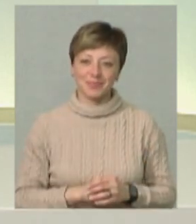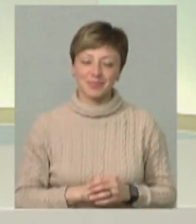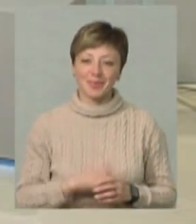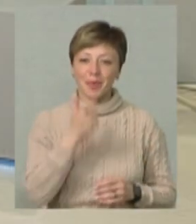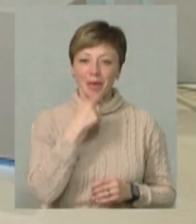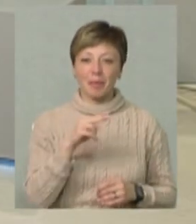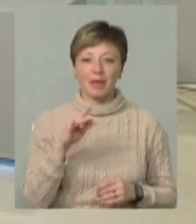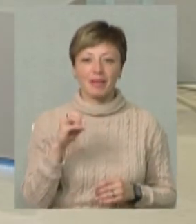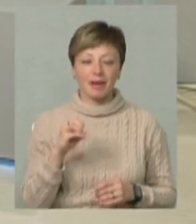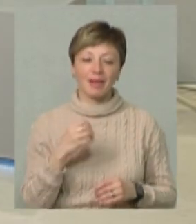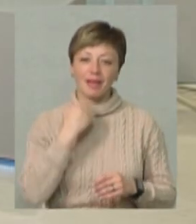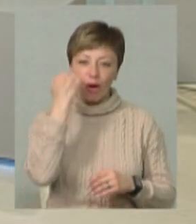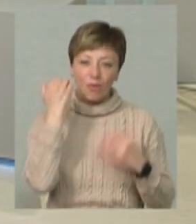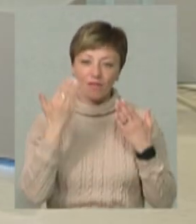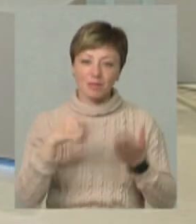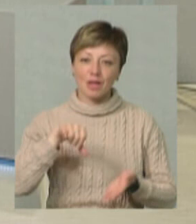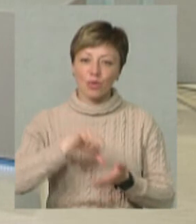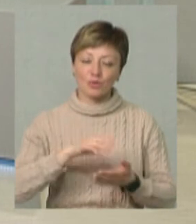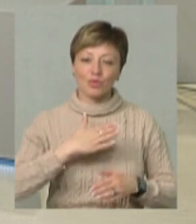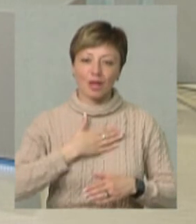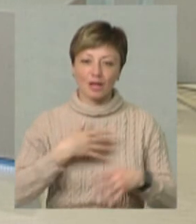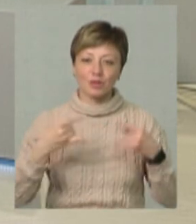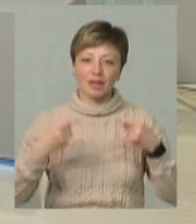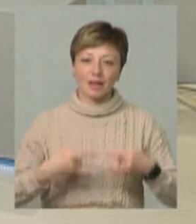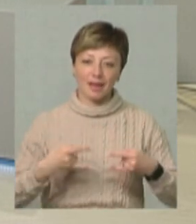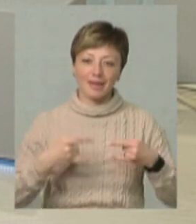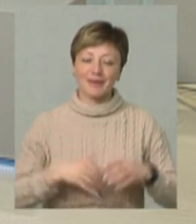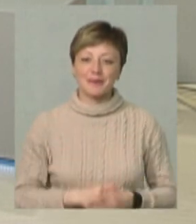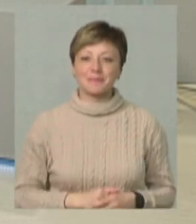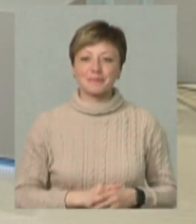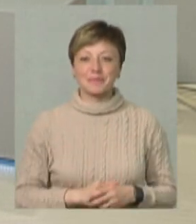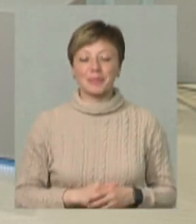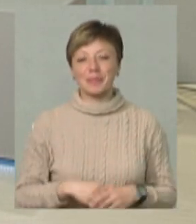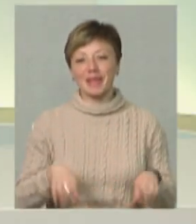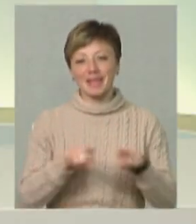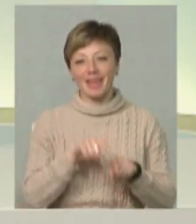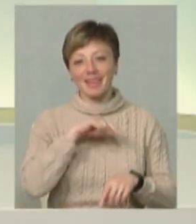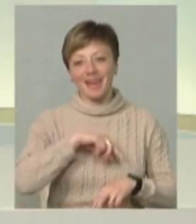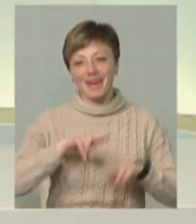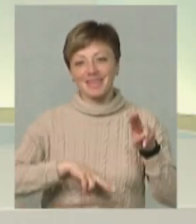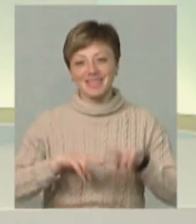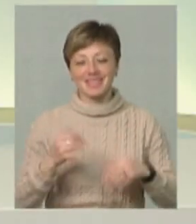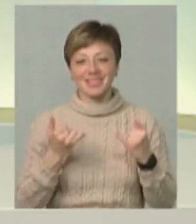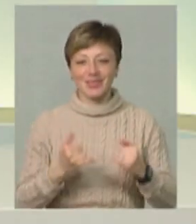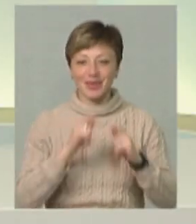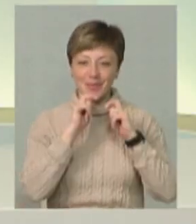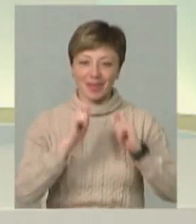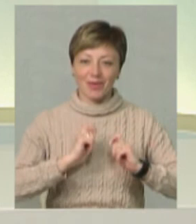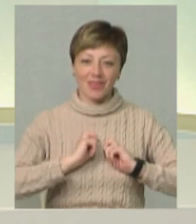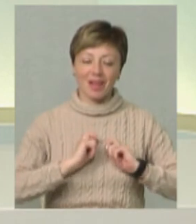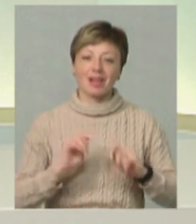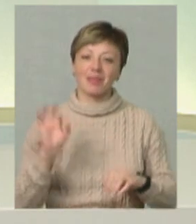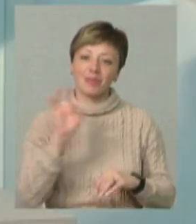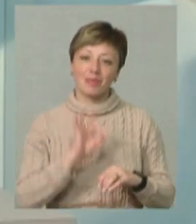Пане Петре, я дякую вам за участь у нашій програмі і взагалі за такий настрій, який ви сьогодні подарували,